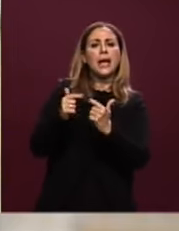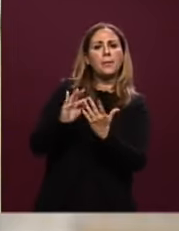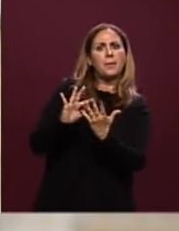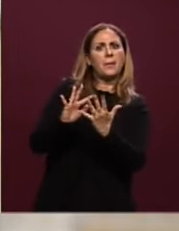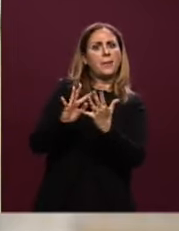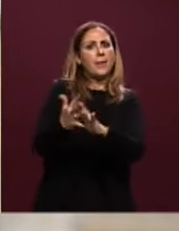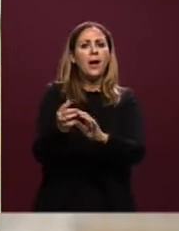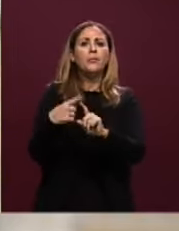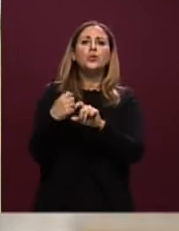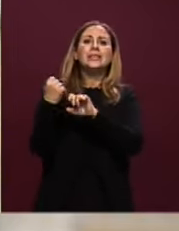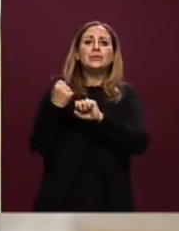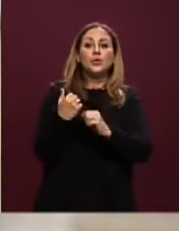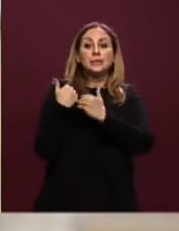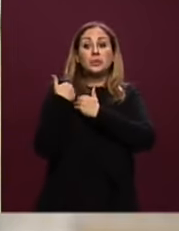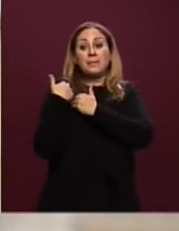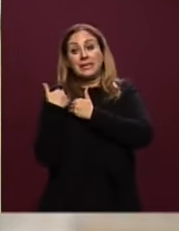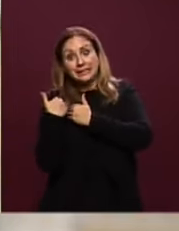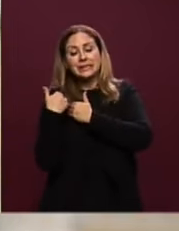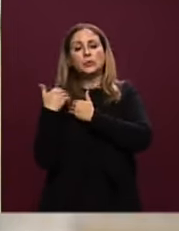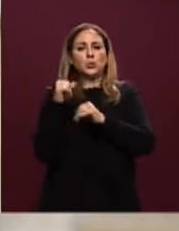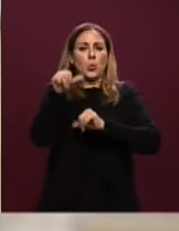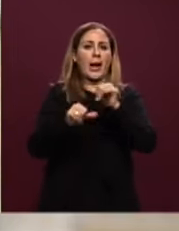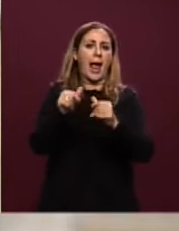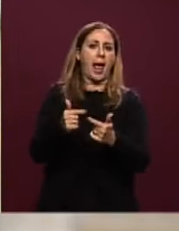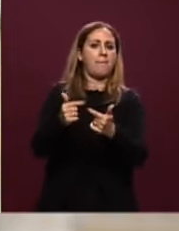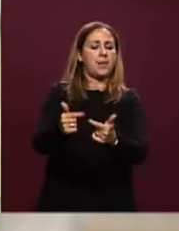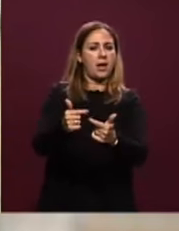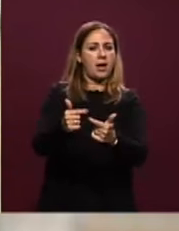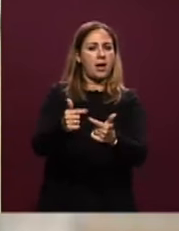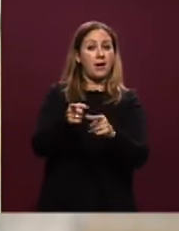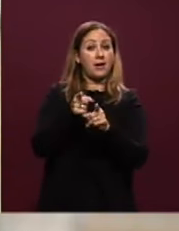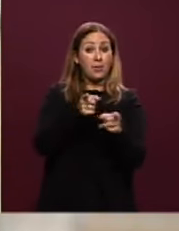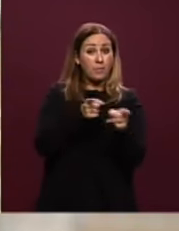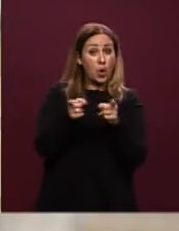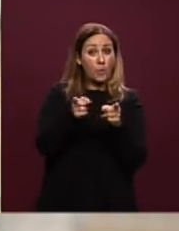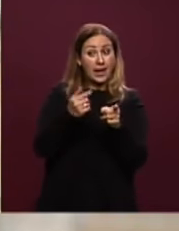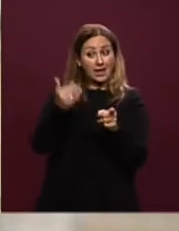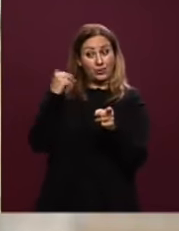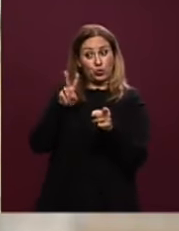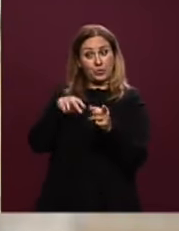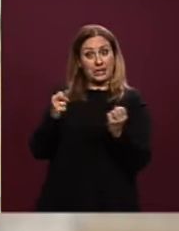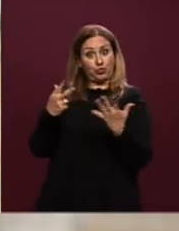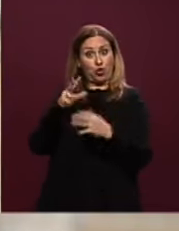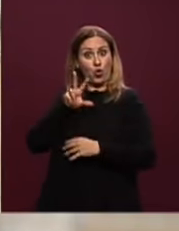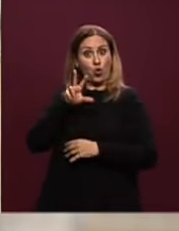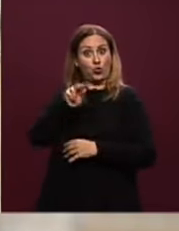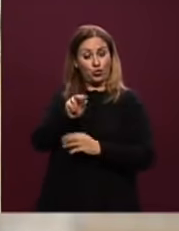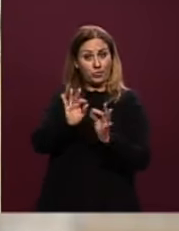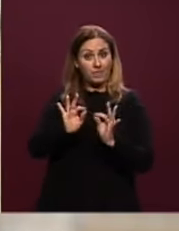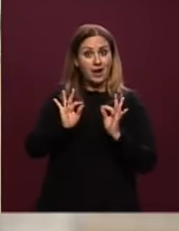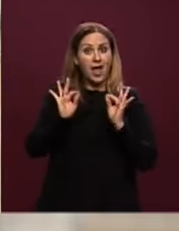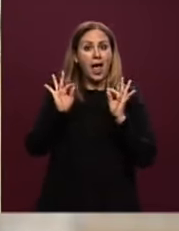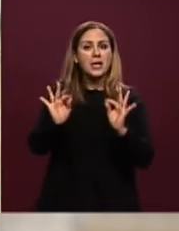nelle istituzioni. Ma mentre lei scandiva queste parole abbiamo tutti notato